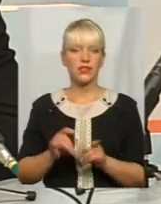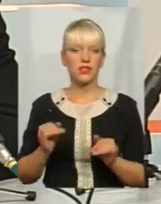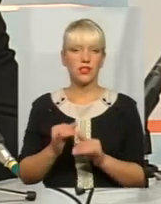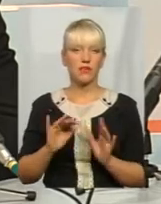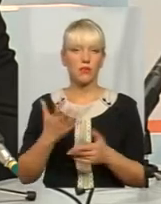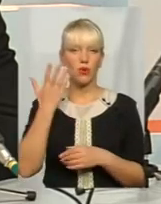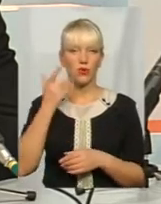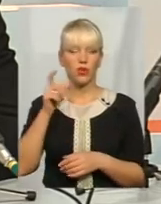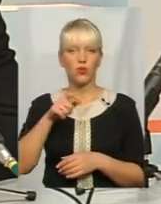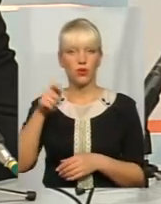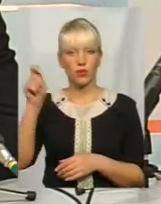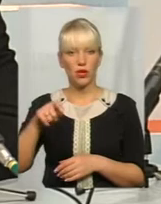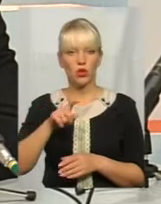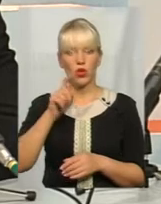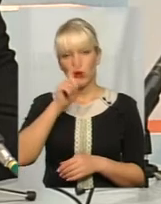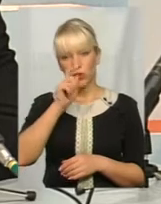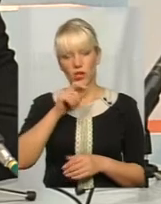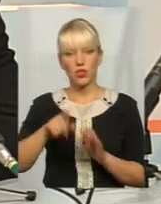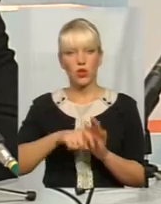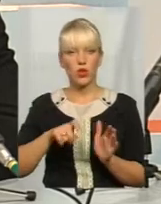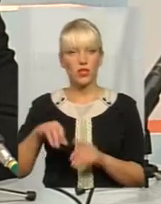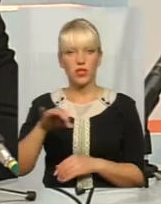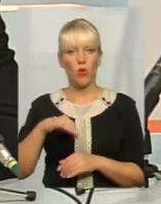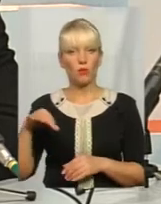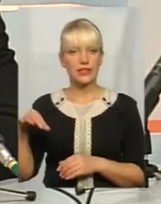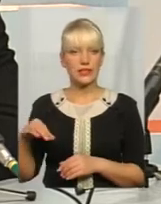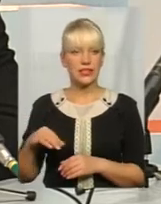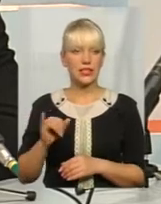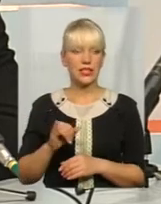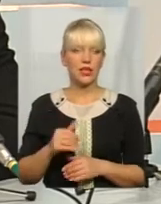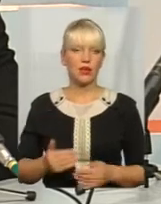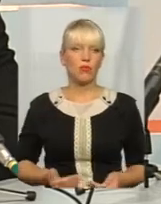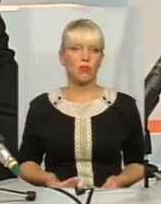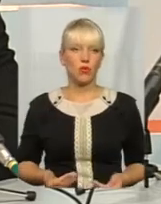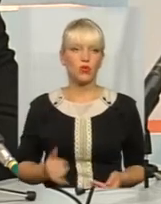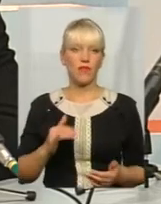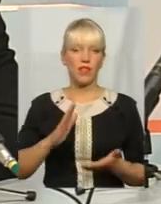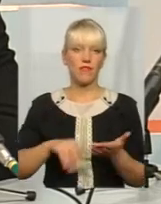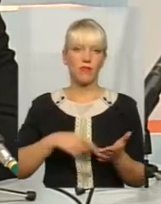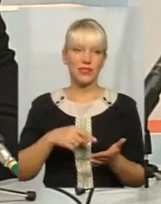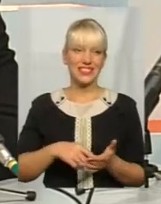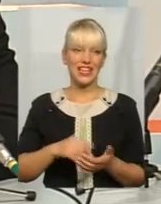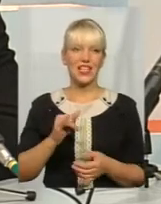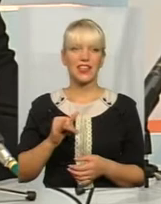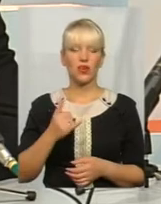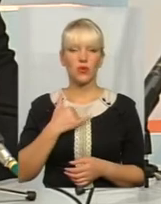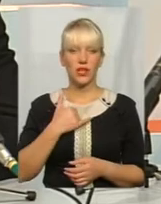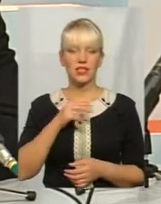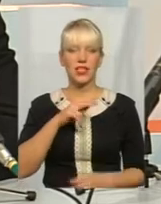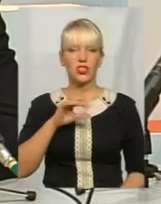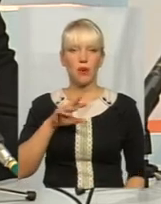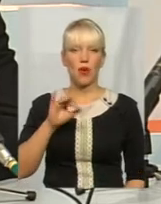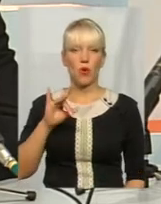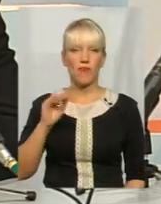приїхали з Донецької, Луганської області, проживали в містах, і в нас, до речі, в Чемеревецькому